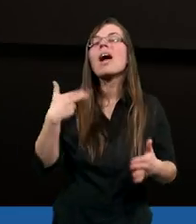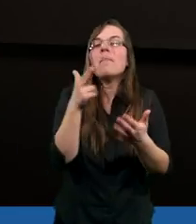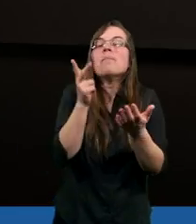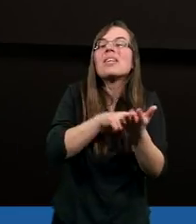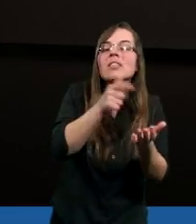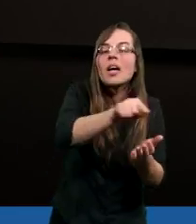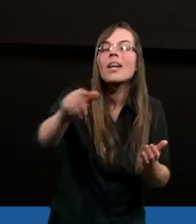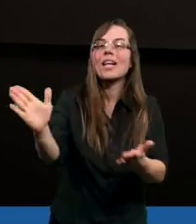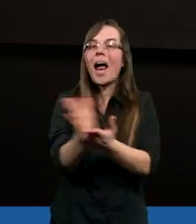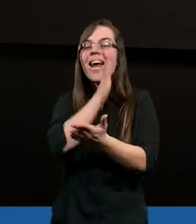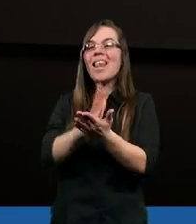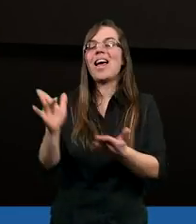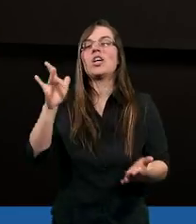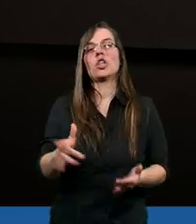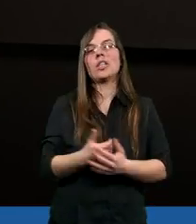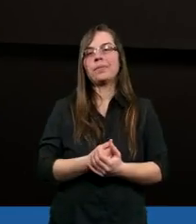zależy.